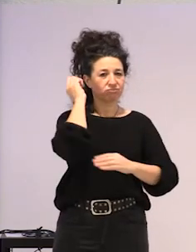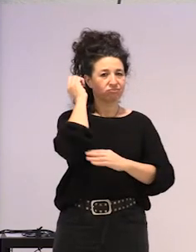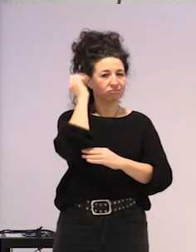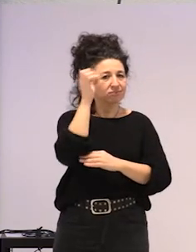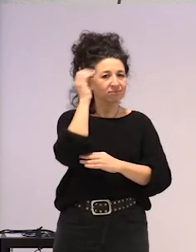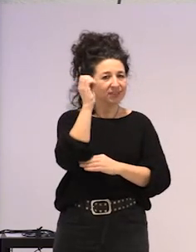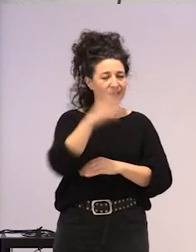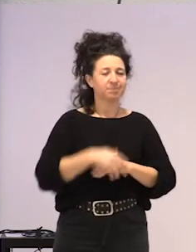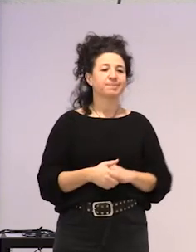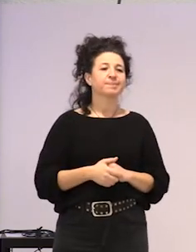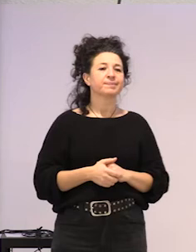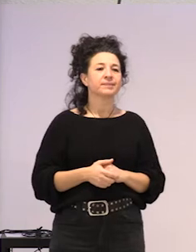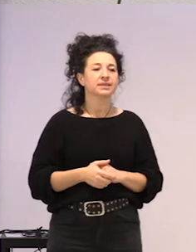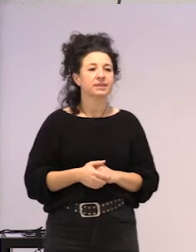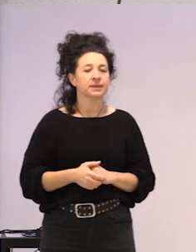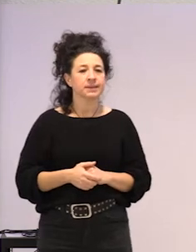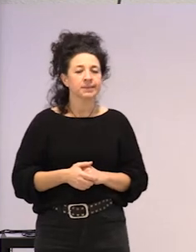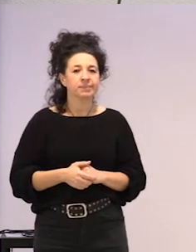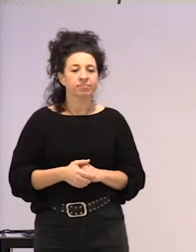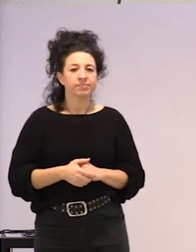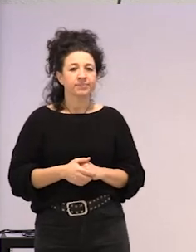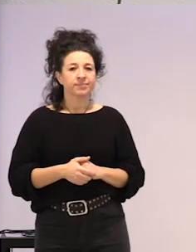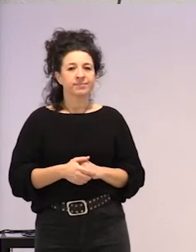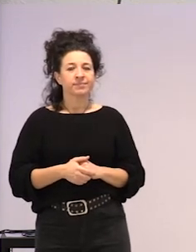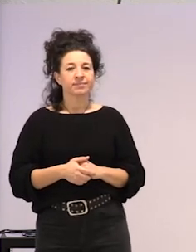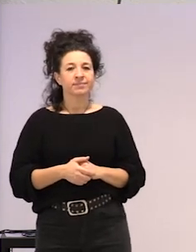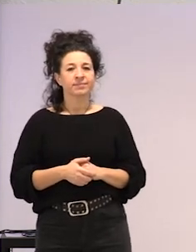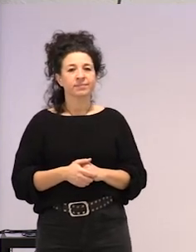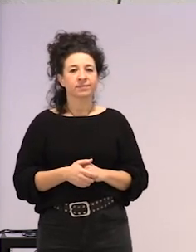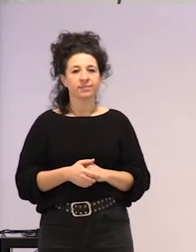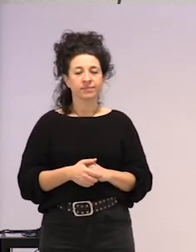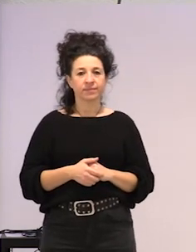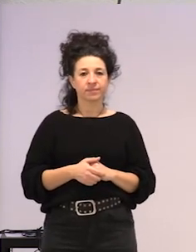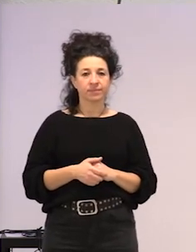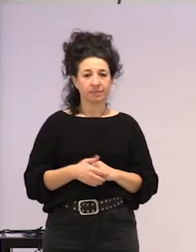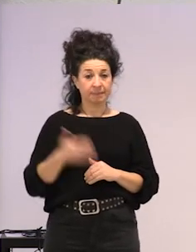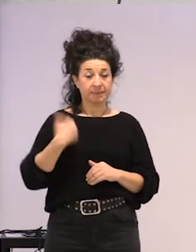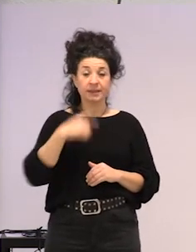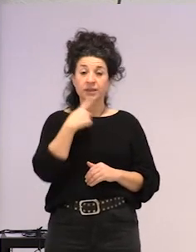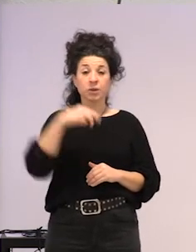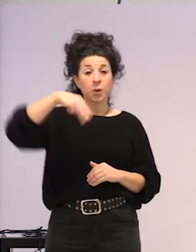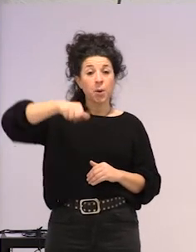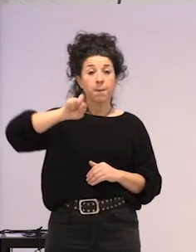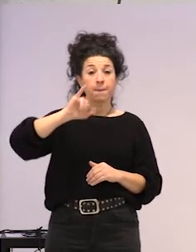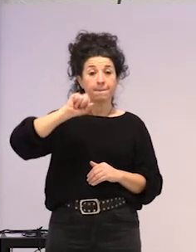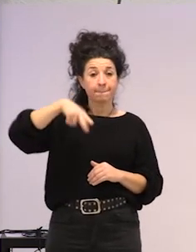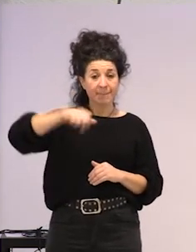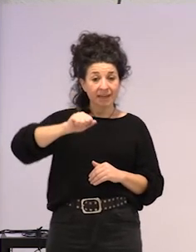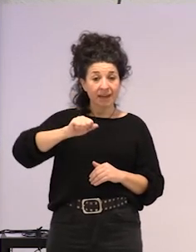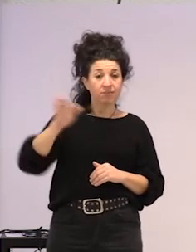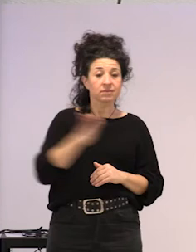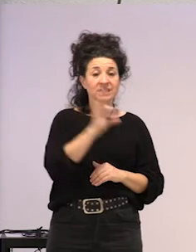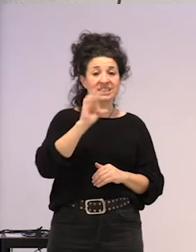Azpizalea da eratzunazkoa. Esan bezala Ermarina Sagazpiza balten milioio yus,